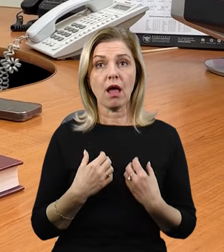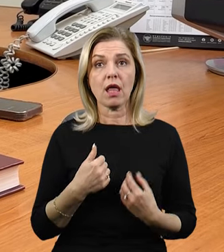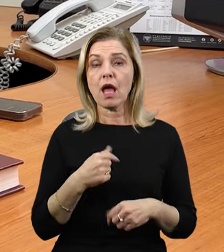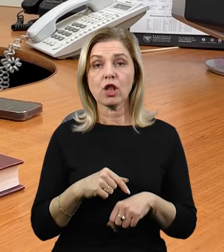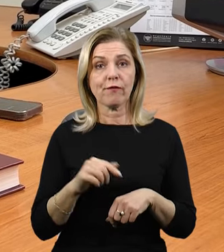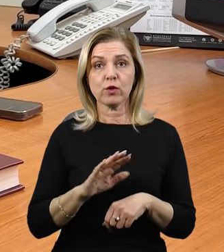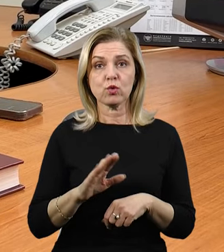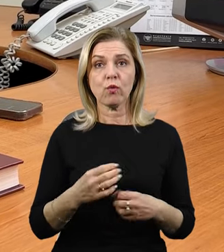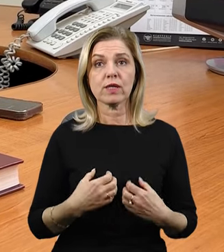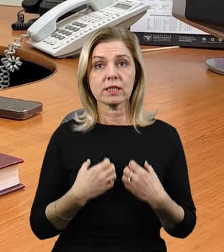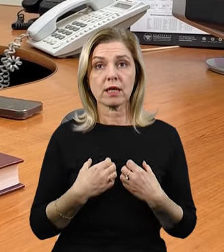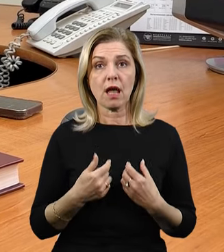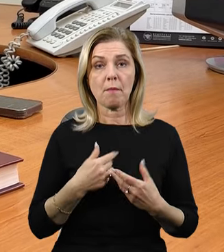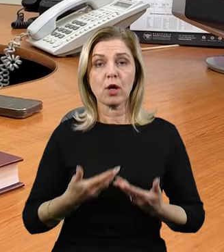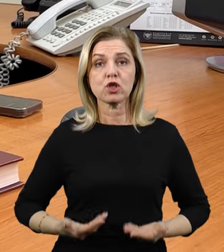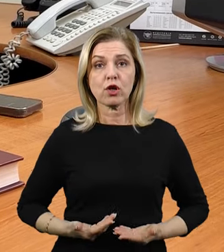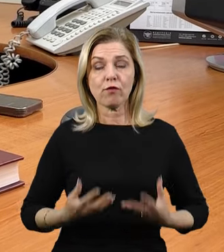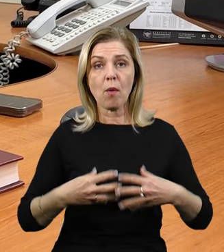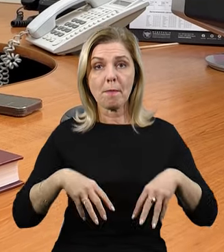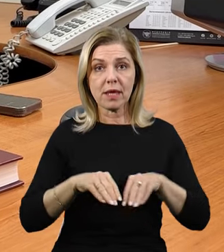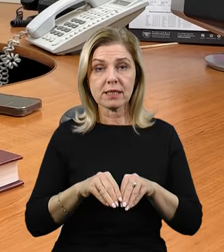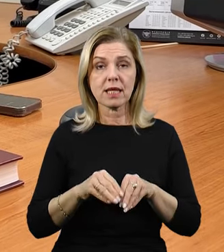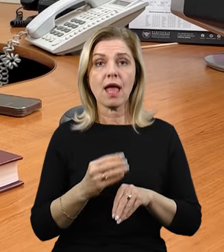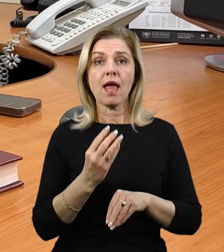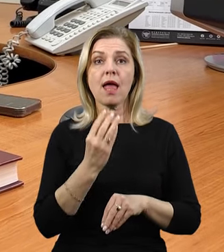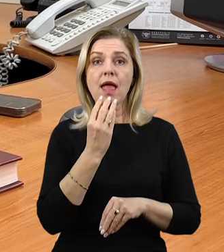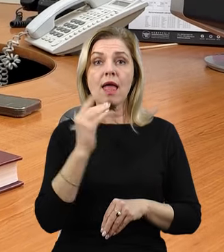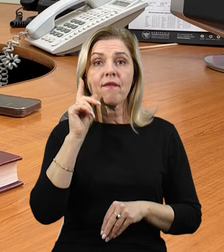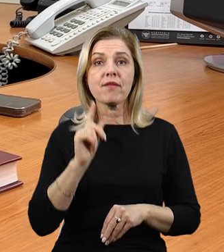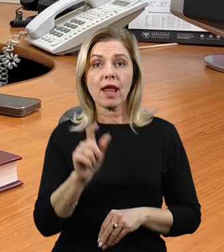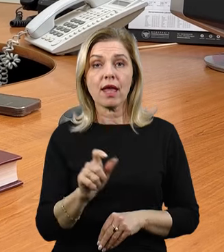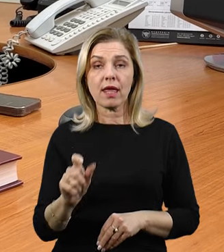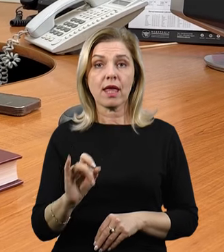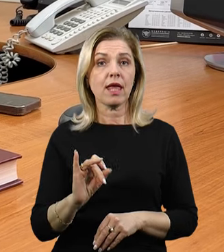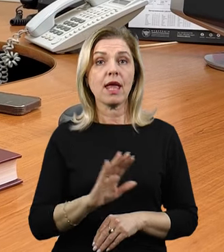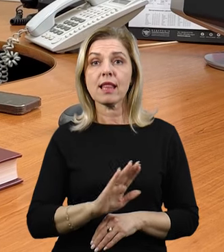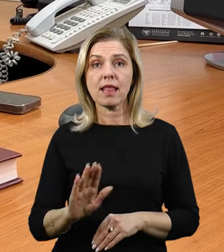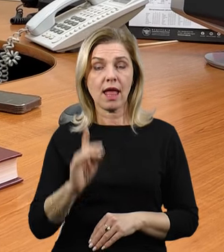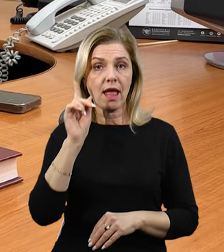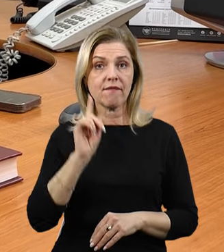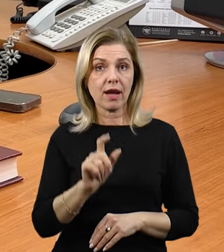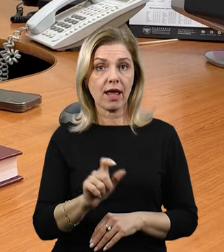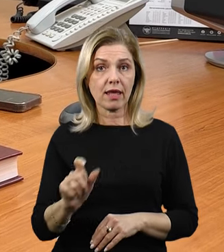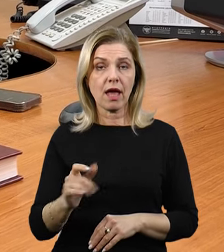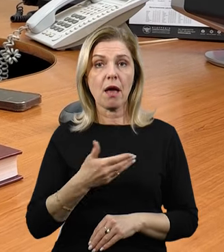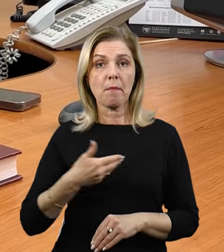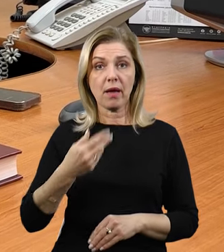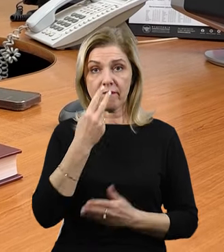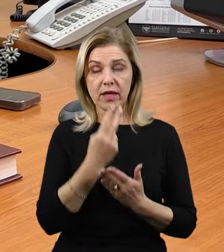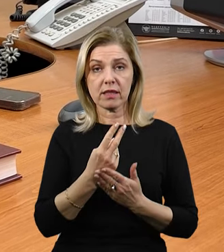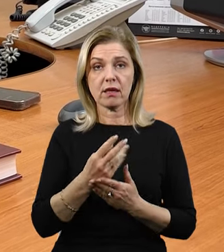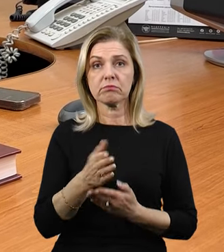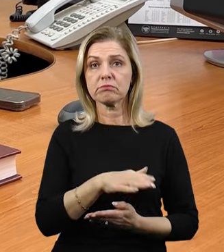в страх. Ми живемо, євреї і неєвреї. І ми бачимо взаємне розуміння і любов.